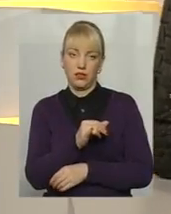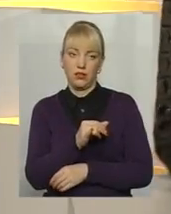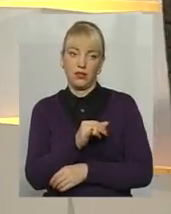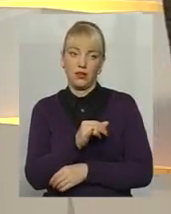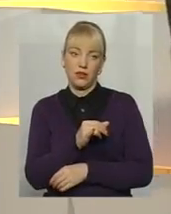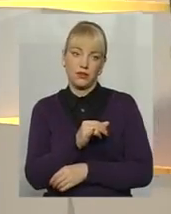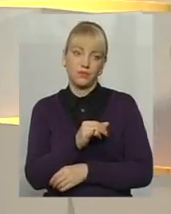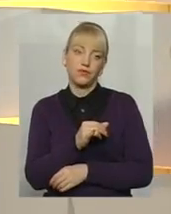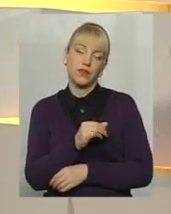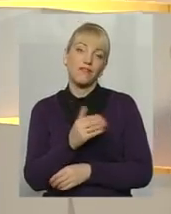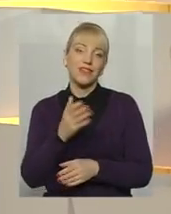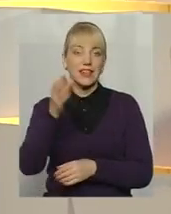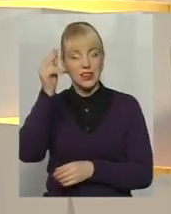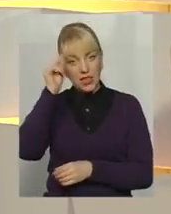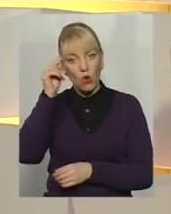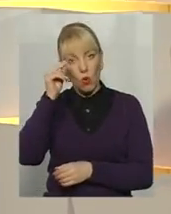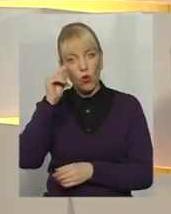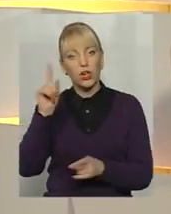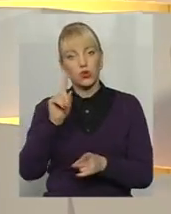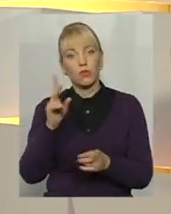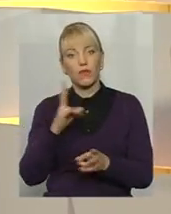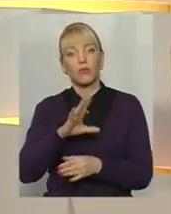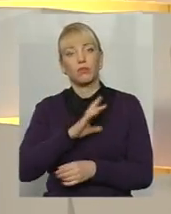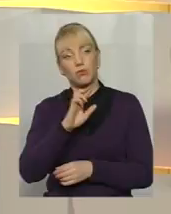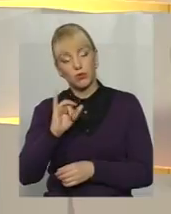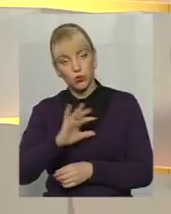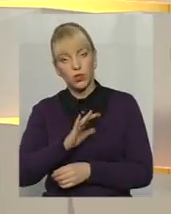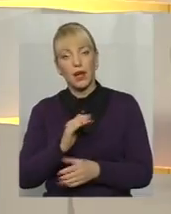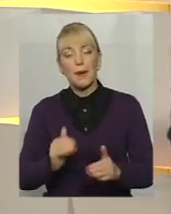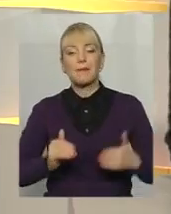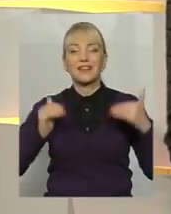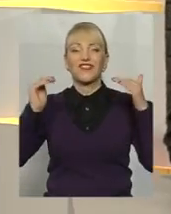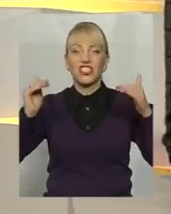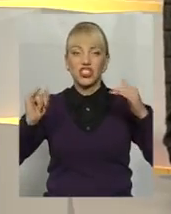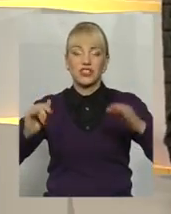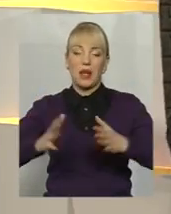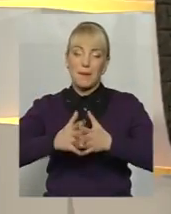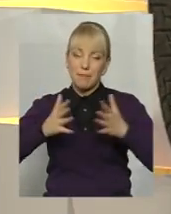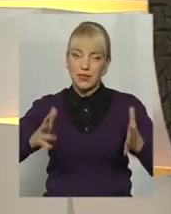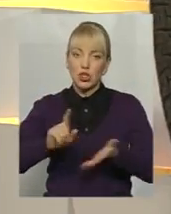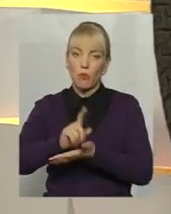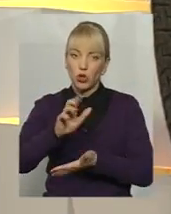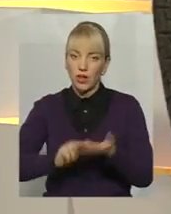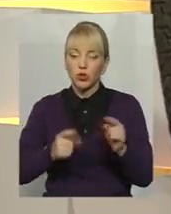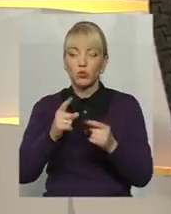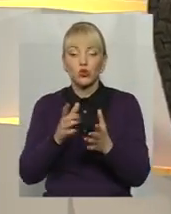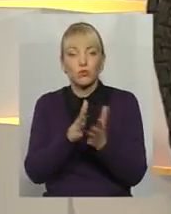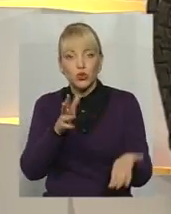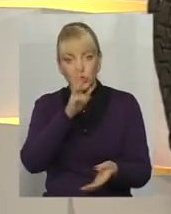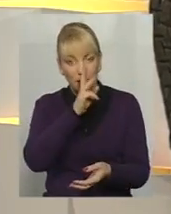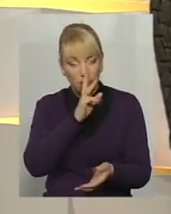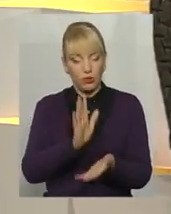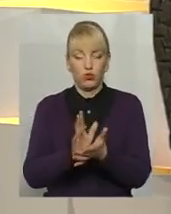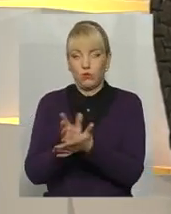в теорії, яке мало би бути, підвищення і більші податки, тому що збільшують зарплати все-таки,